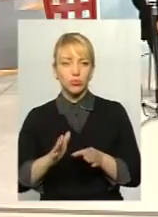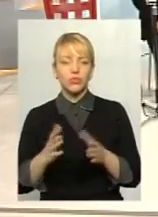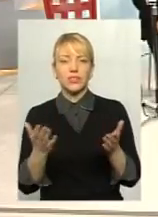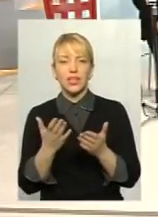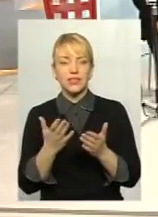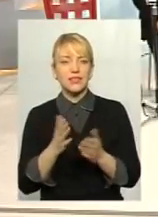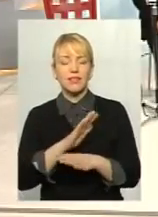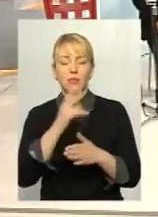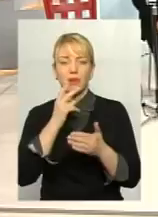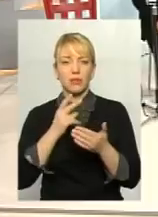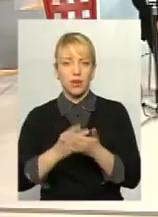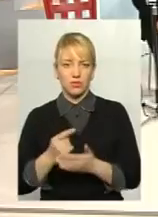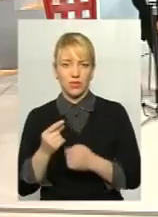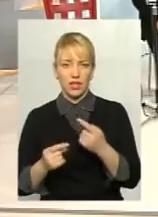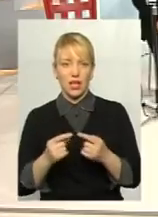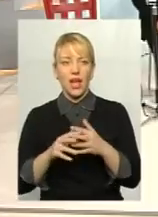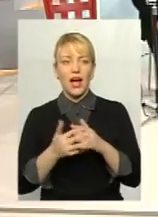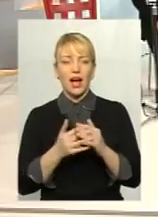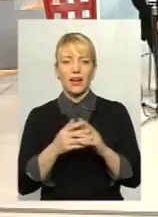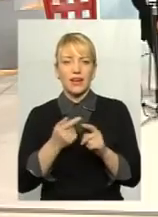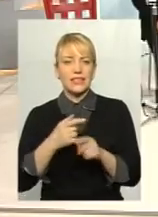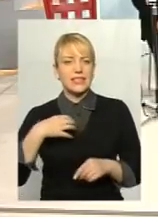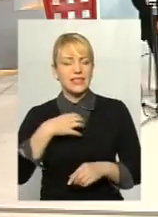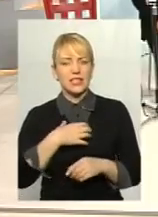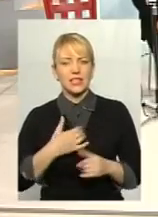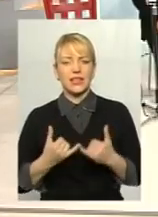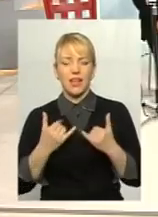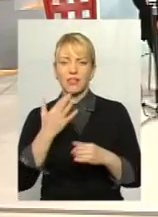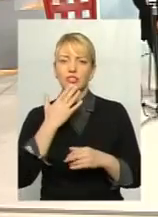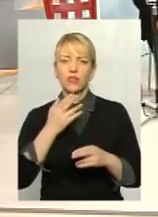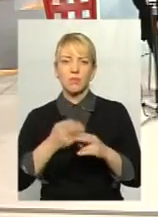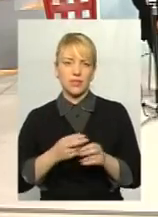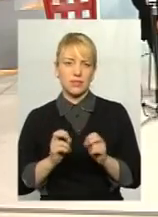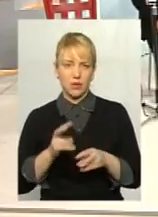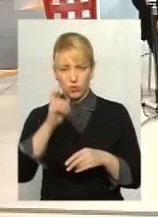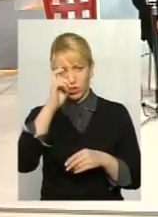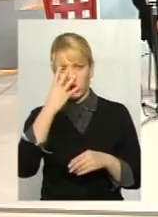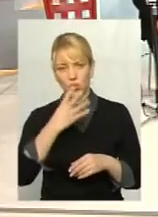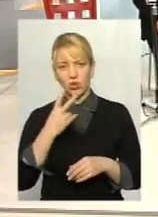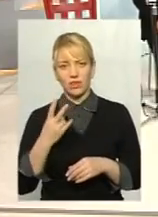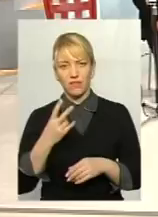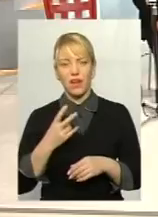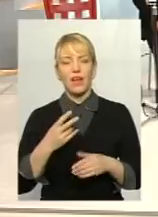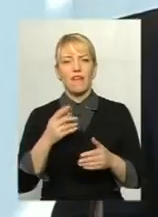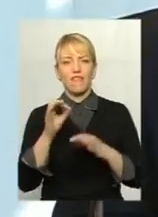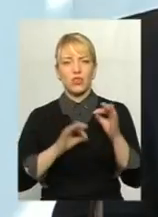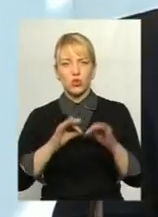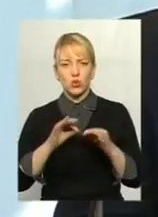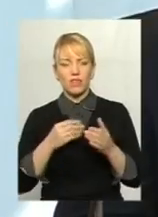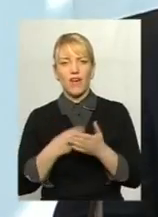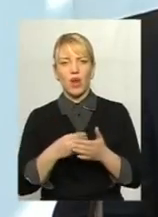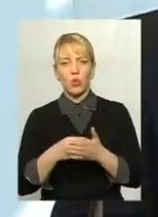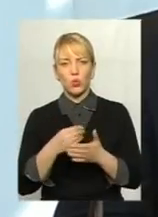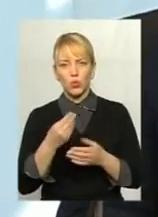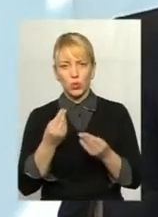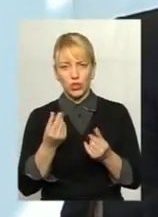сектор сьогодні стратегічний для національної безпеки держави. 42% валютної вирочки, 15-20%